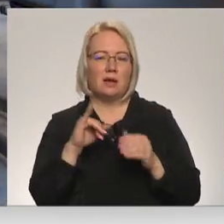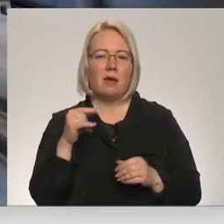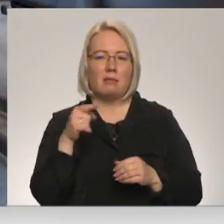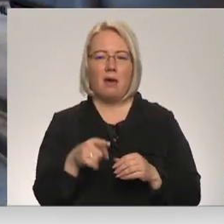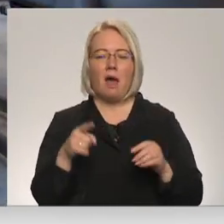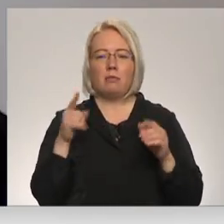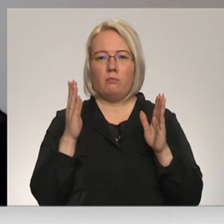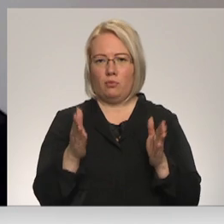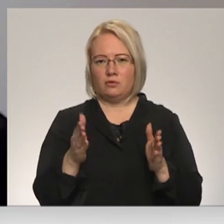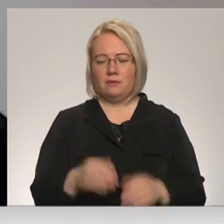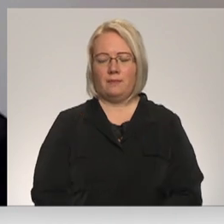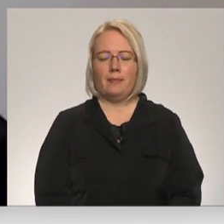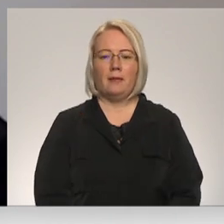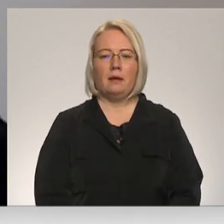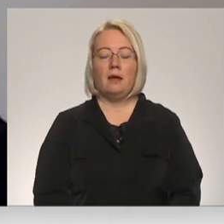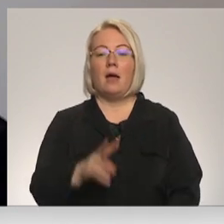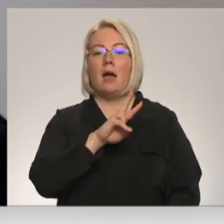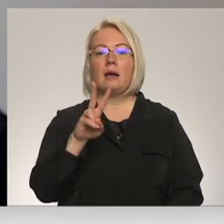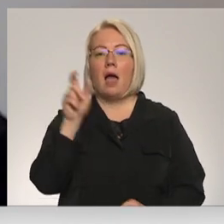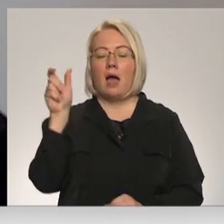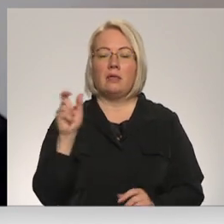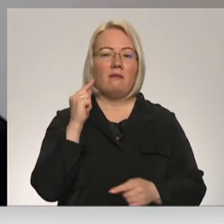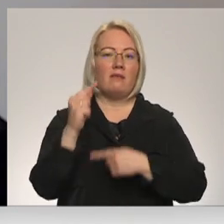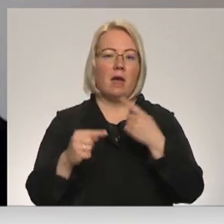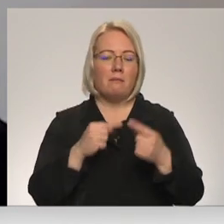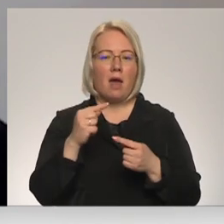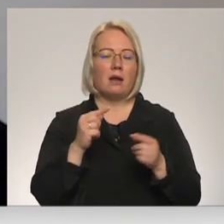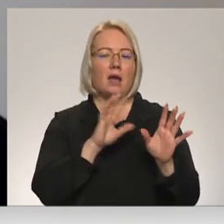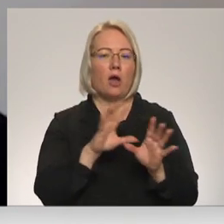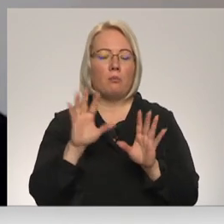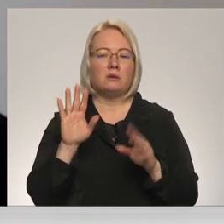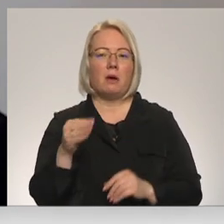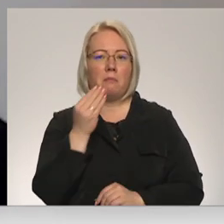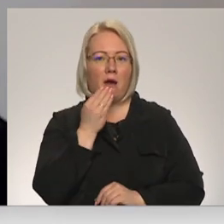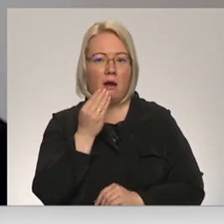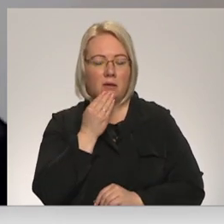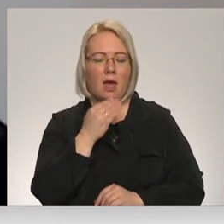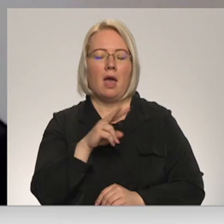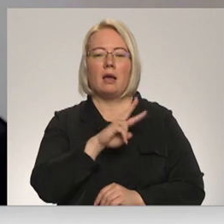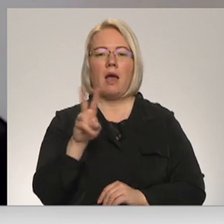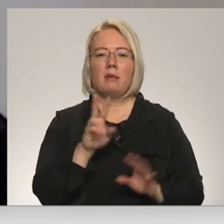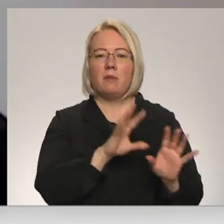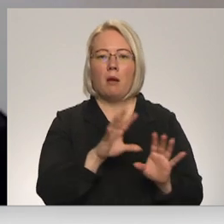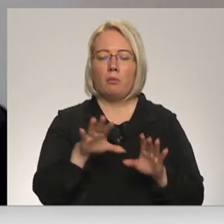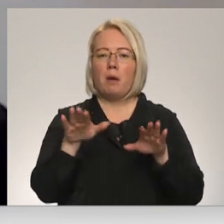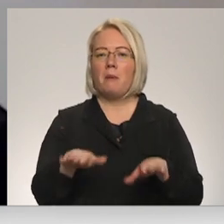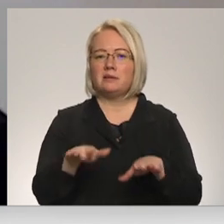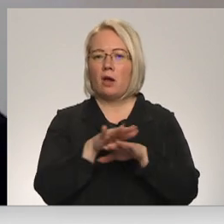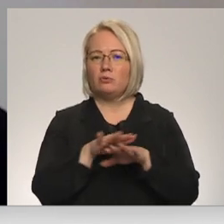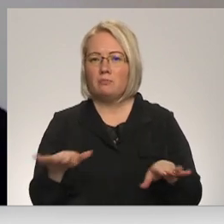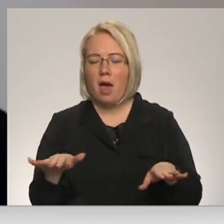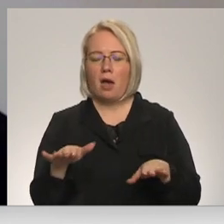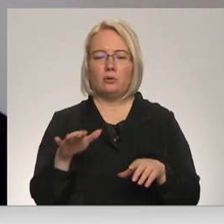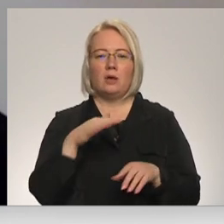gadījumā pienāk. Kādam jau arī vajadzēs rūpēties par pārtiku, kādam jau arī vajadzēs saprūpēt mazākos bērnus, jaunākos. Kādam jau vajadzēs darīt